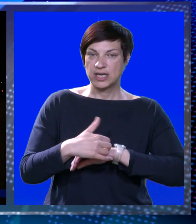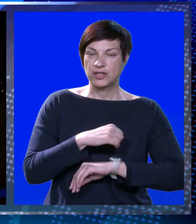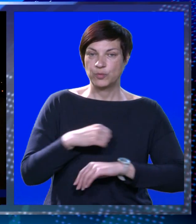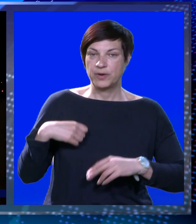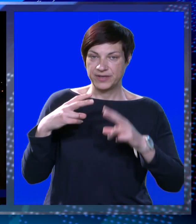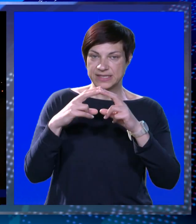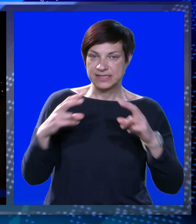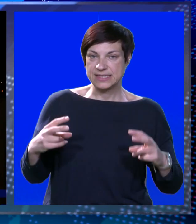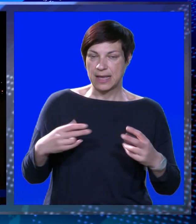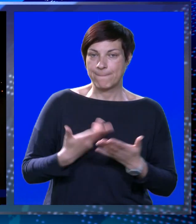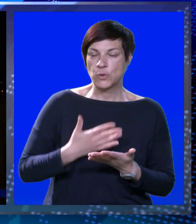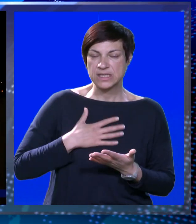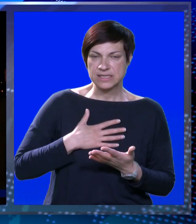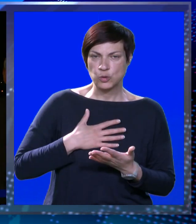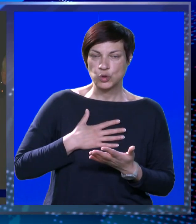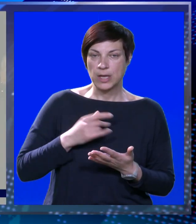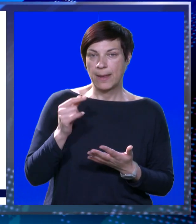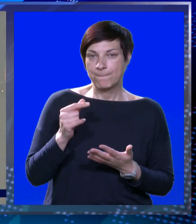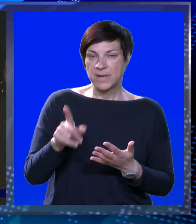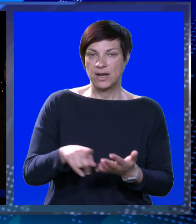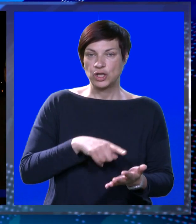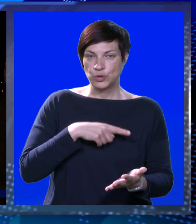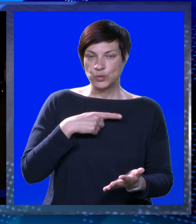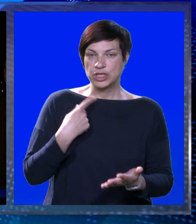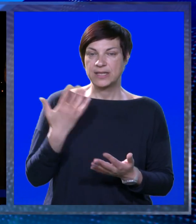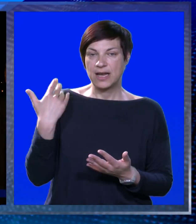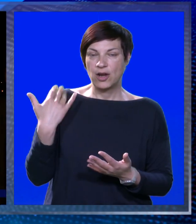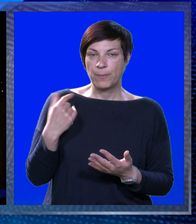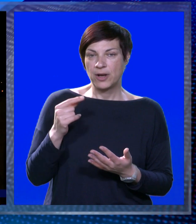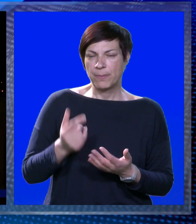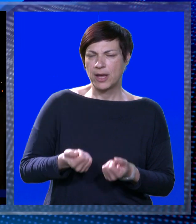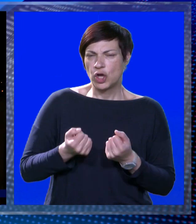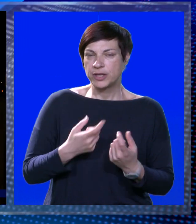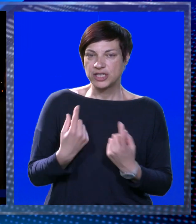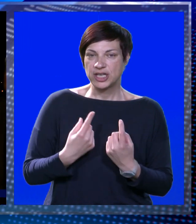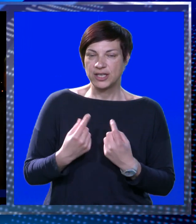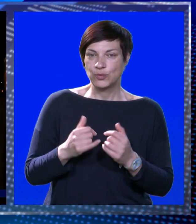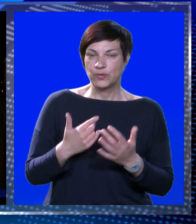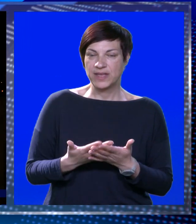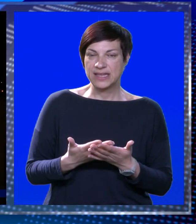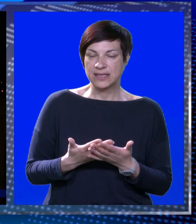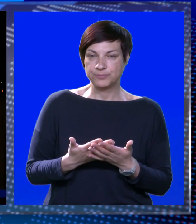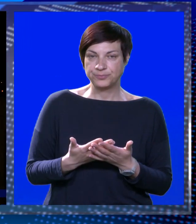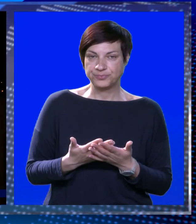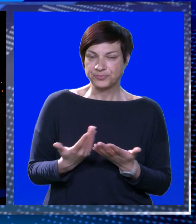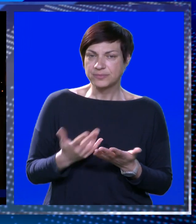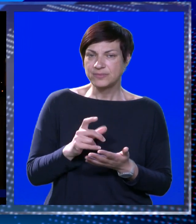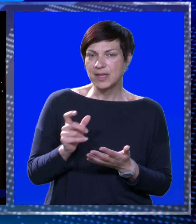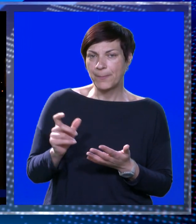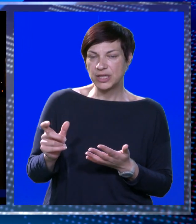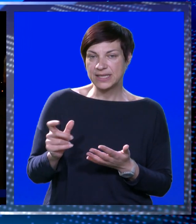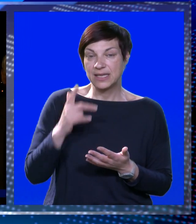Dubrovnik i sam most kao takav zaslužuje. Malo je duže tralo, ali bilo je malo otežanih uvjeta sa snabdjevanjem